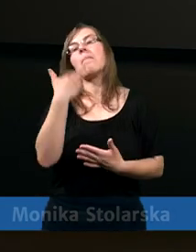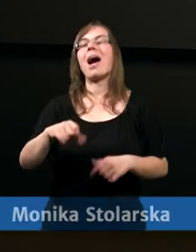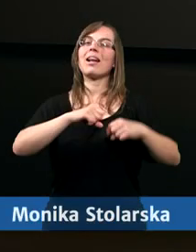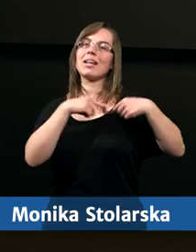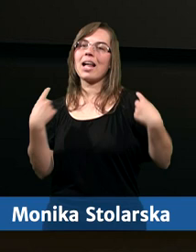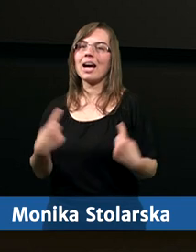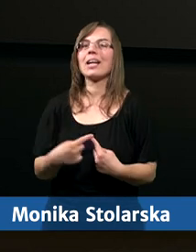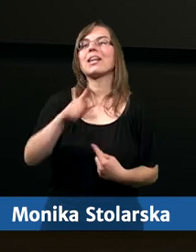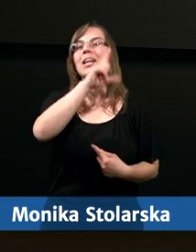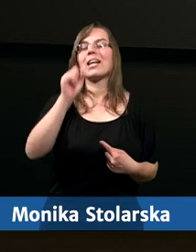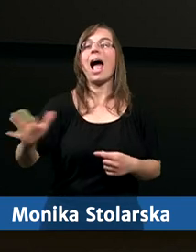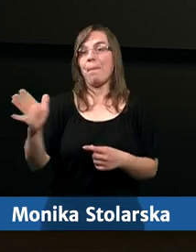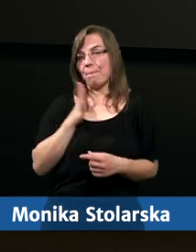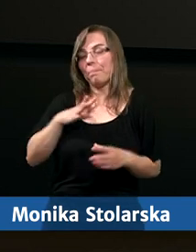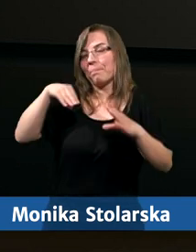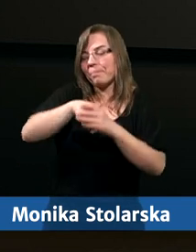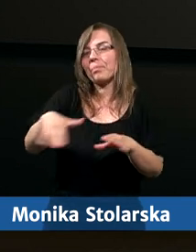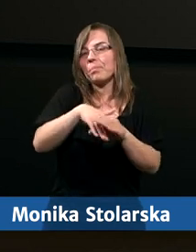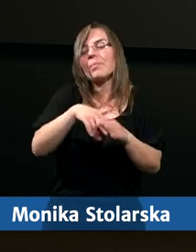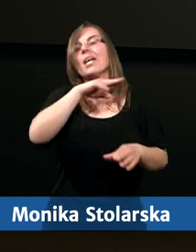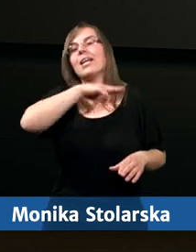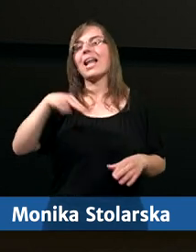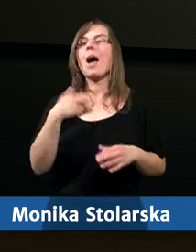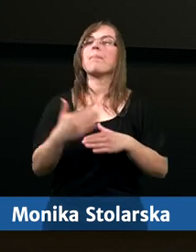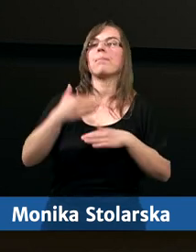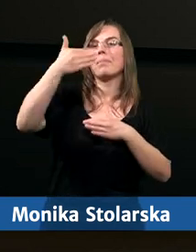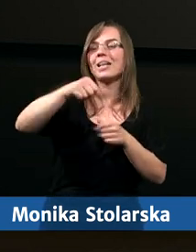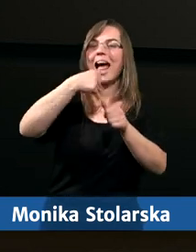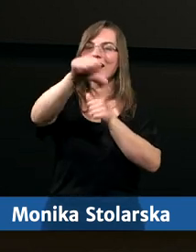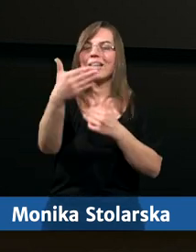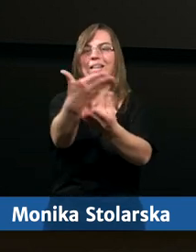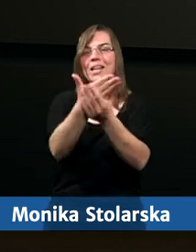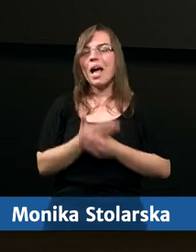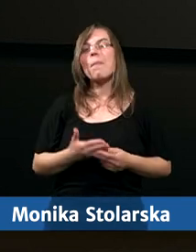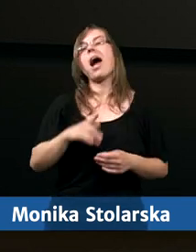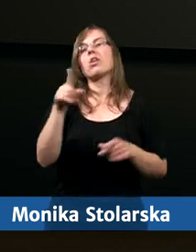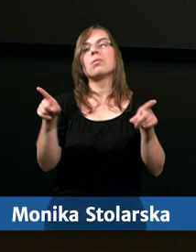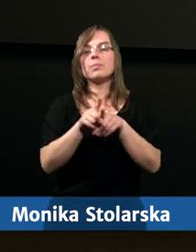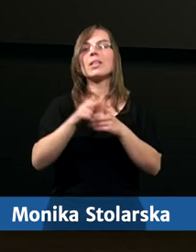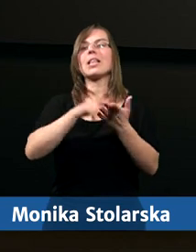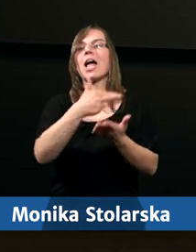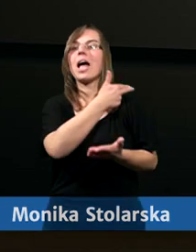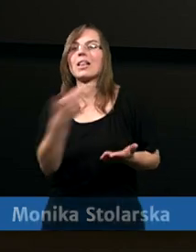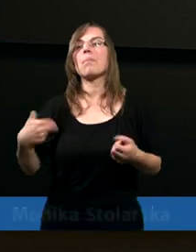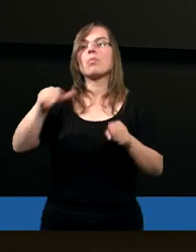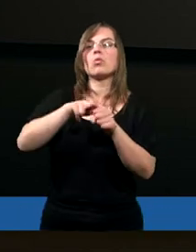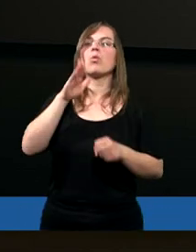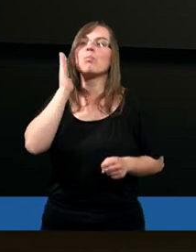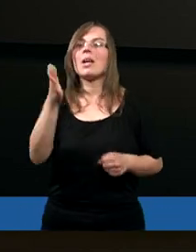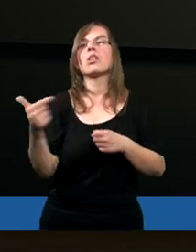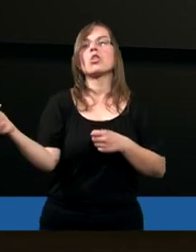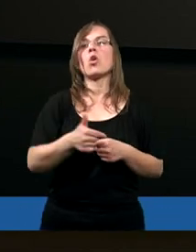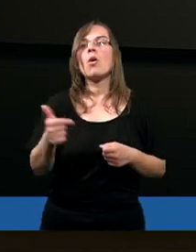serdecznie za bycia z nami podczas tego studium i zapraszam za tydzień na temat, który